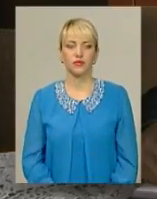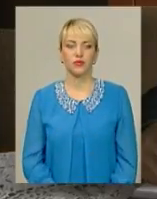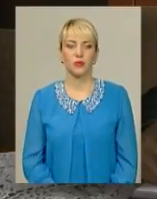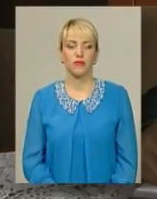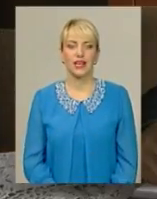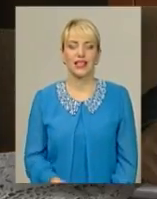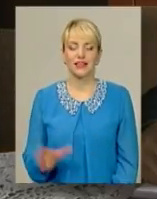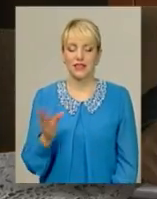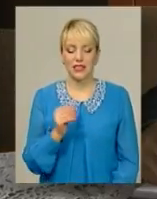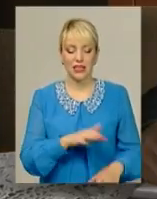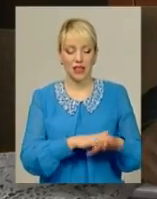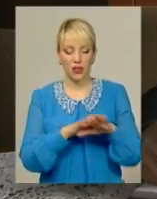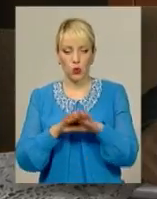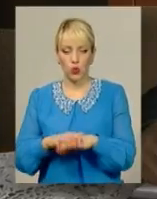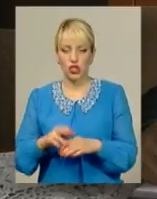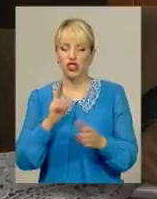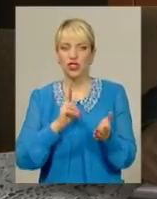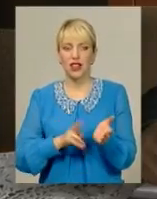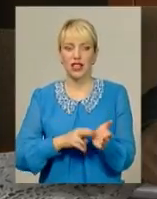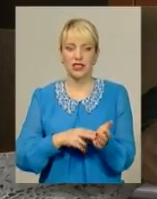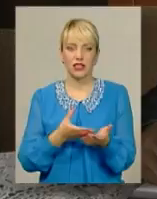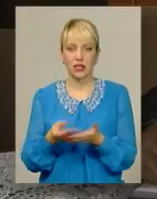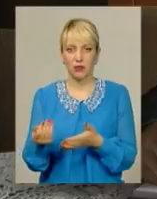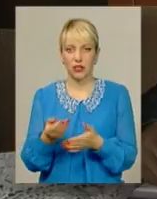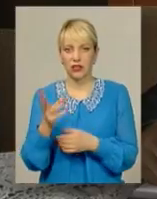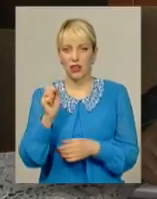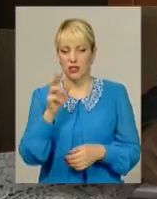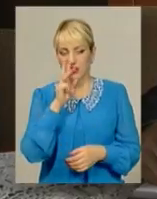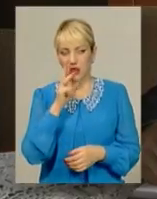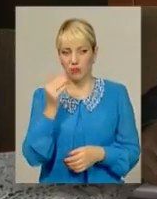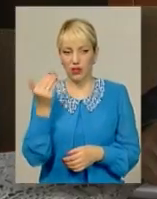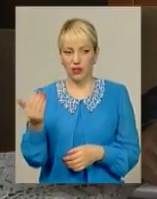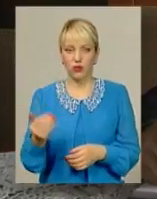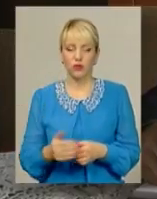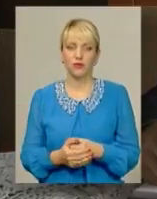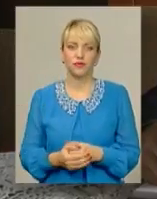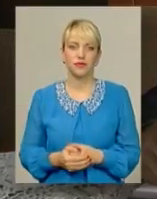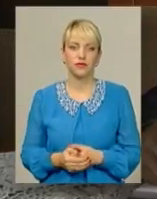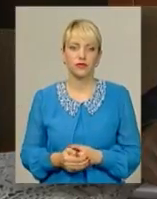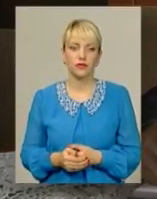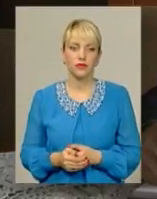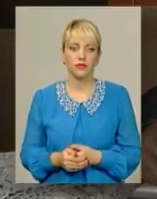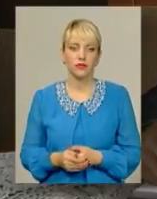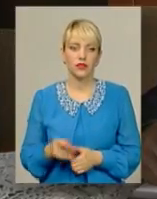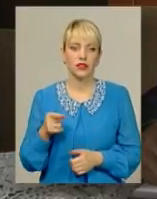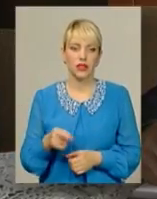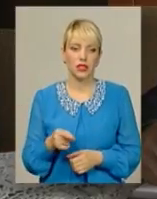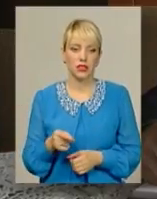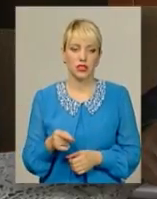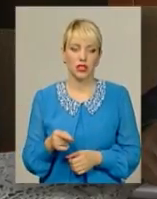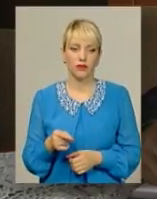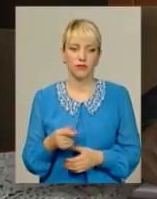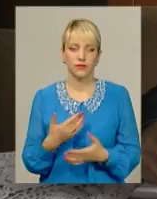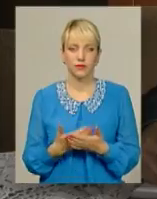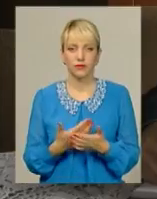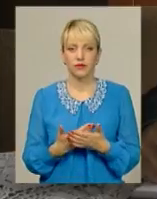надходження, тобто членські внески. Пішли йому на заробітну плату, це зараз скажу, скільки він перераховував, 10 тисяча, ну, здається,